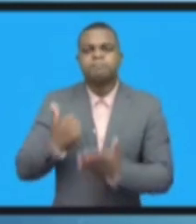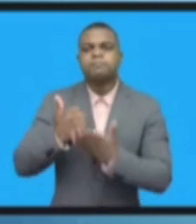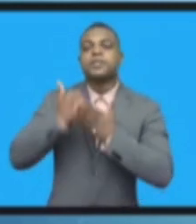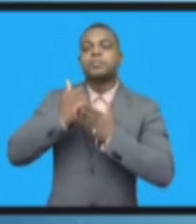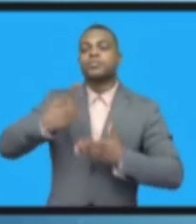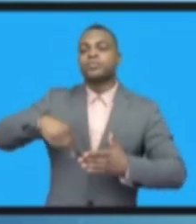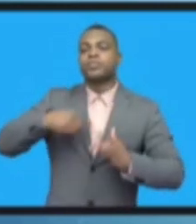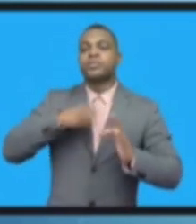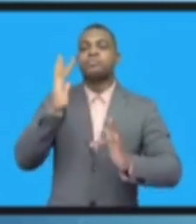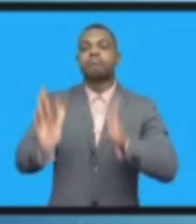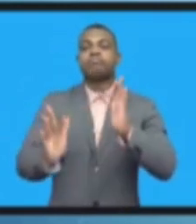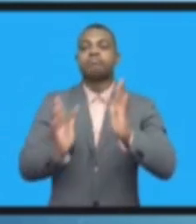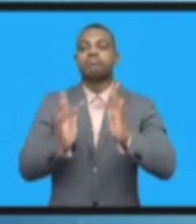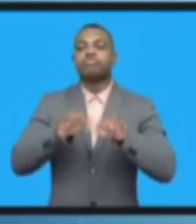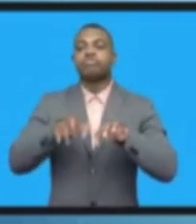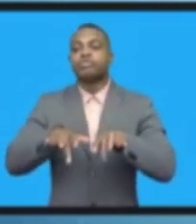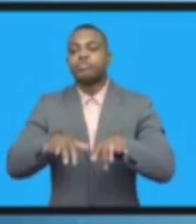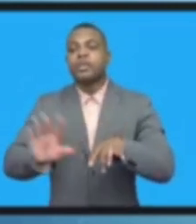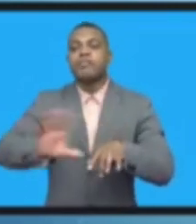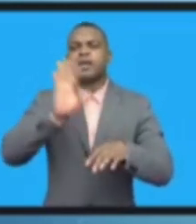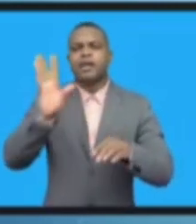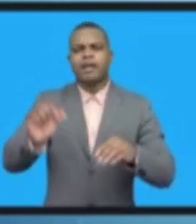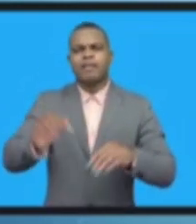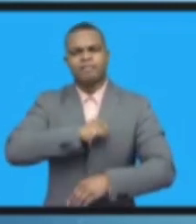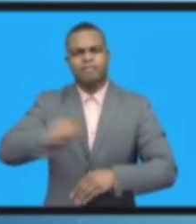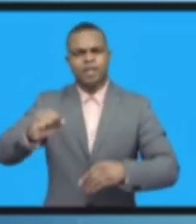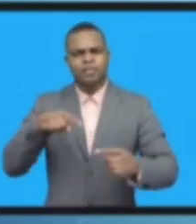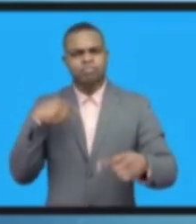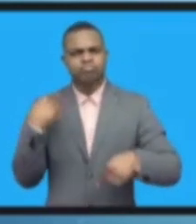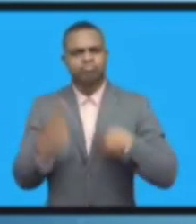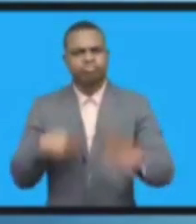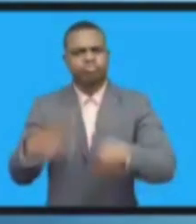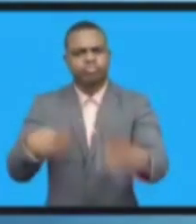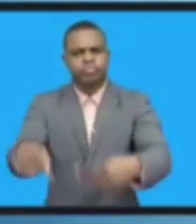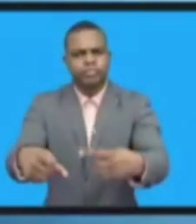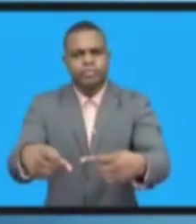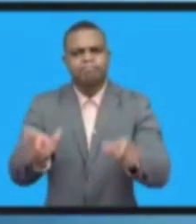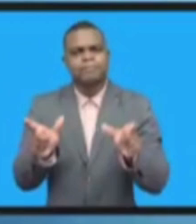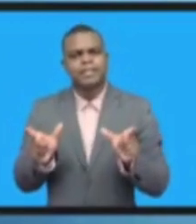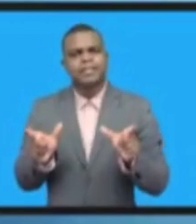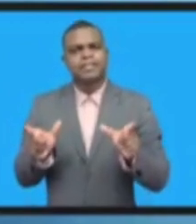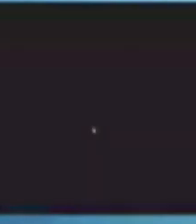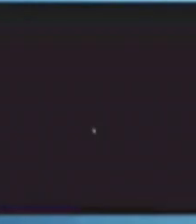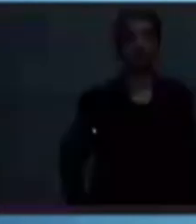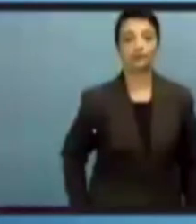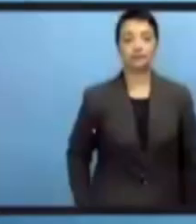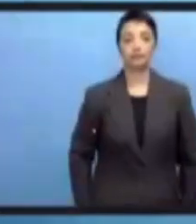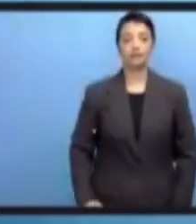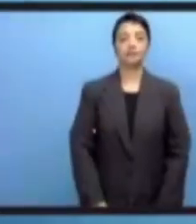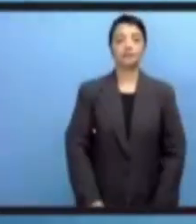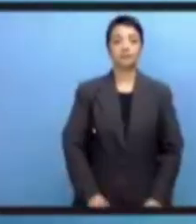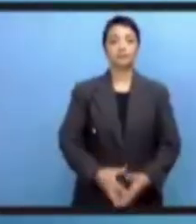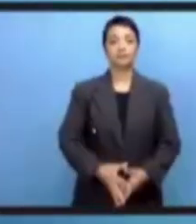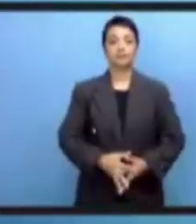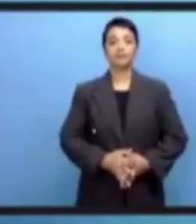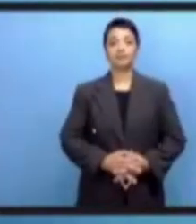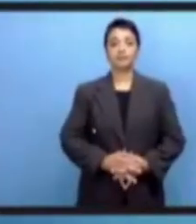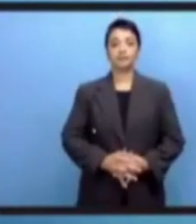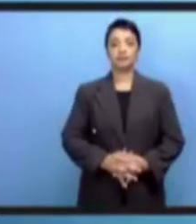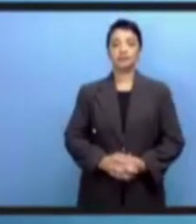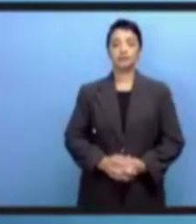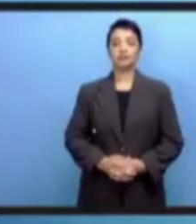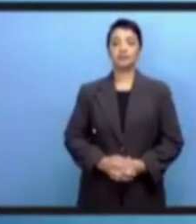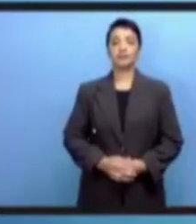интернета в Африке, повышает устойчивость интернета, безопасность системы. И каким образом это делать?